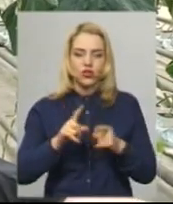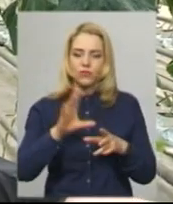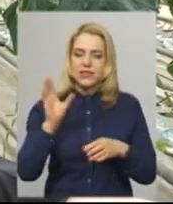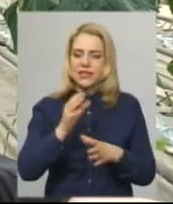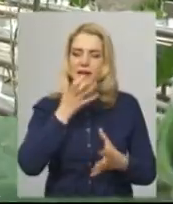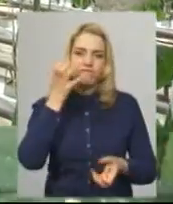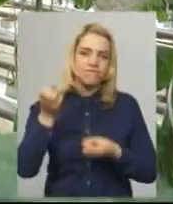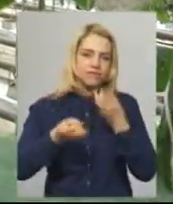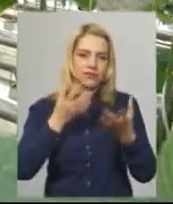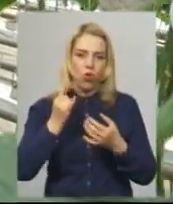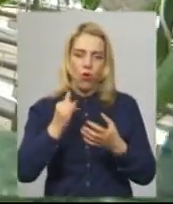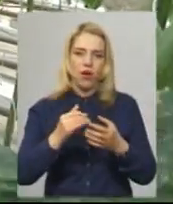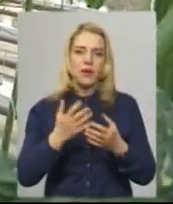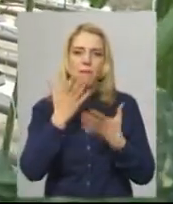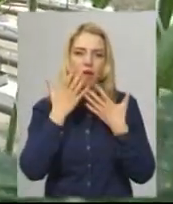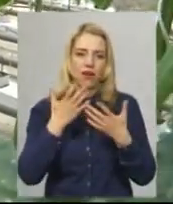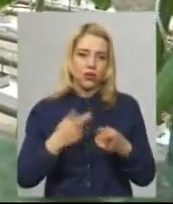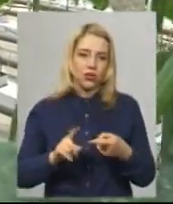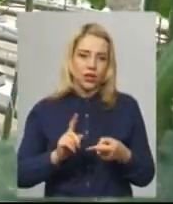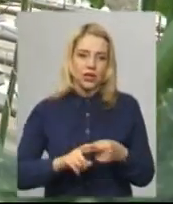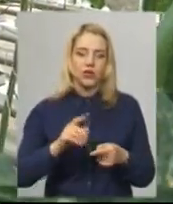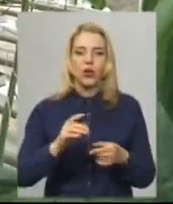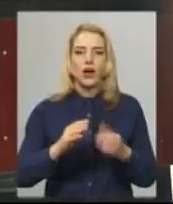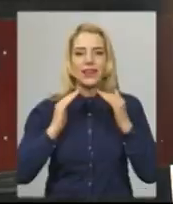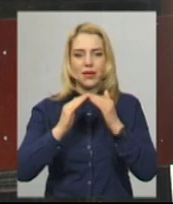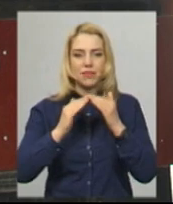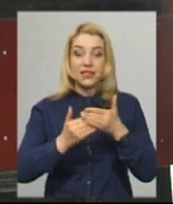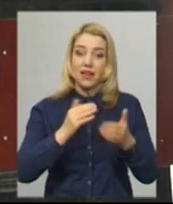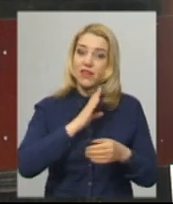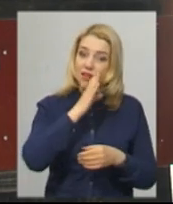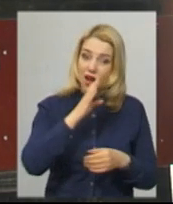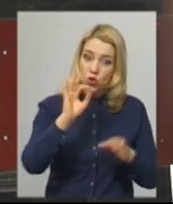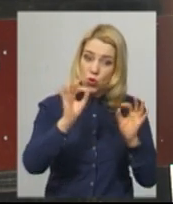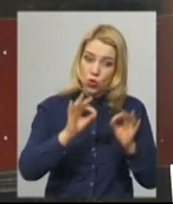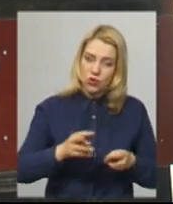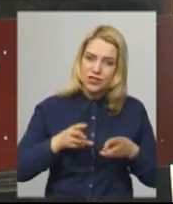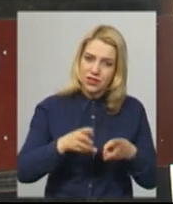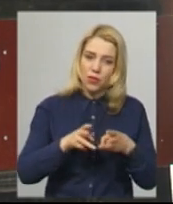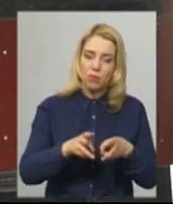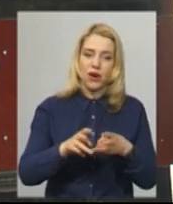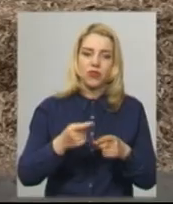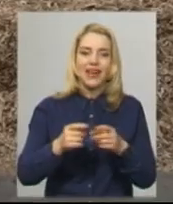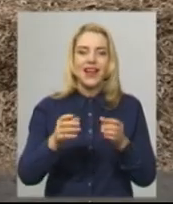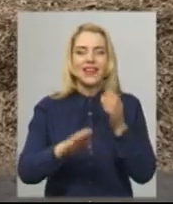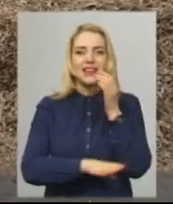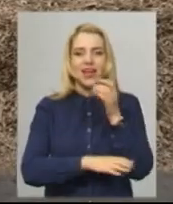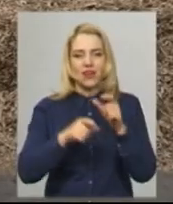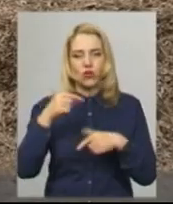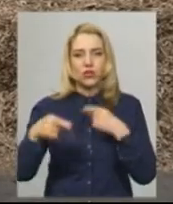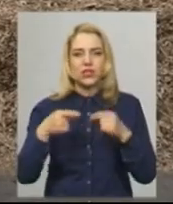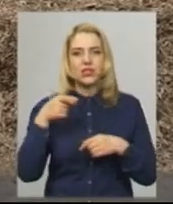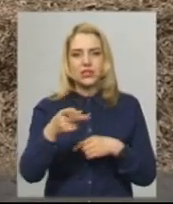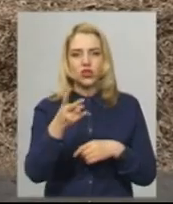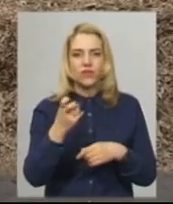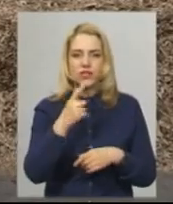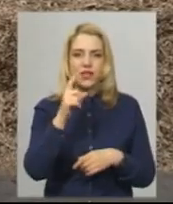і рясно плодоносило. Теплиці обігріваються від ранньої осені і майже до кінця весни. Для опалення використовують дерев'яні тріски вартістю 1200 гривень